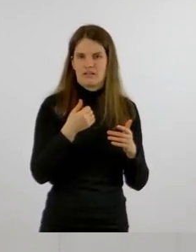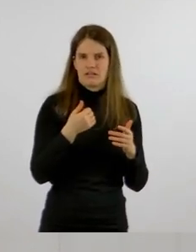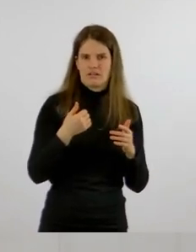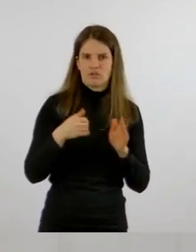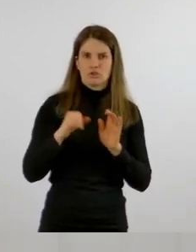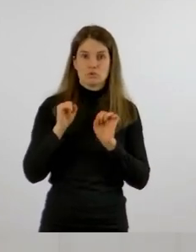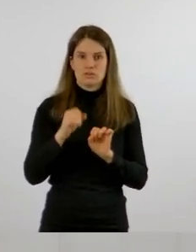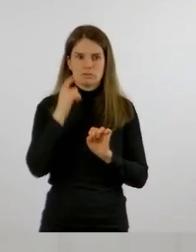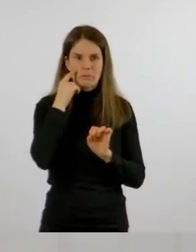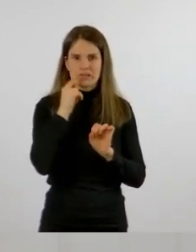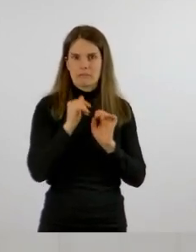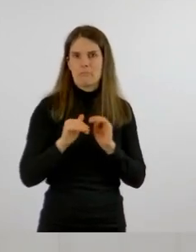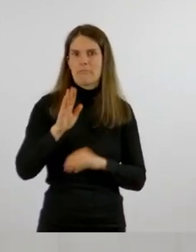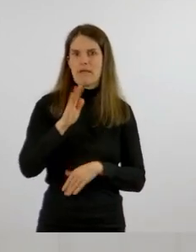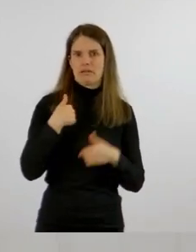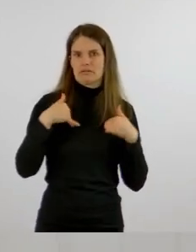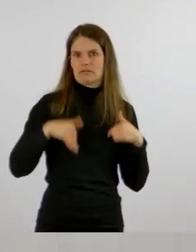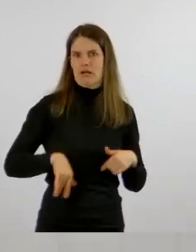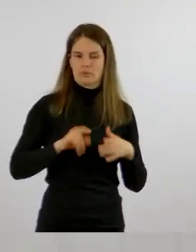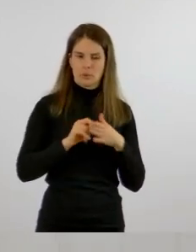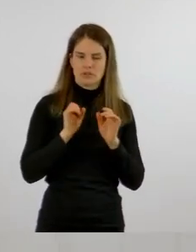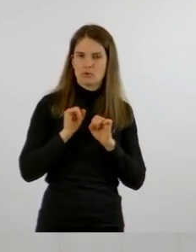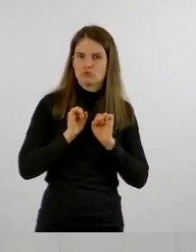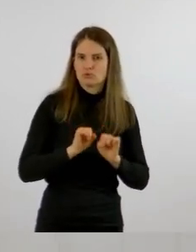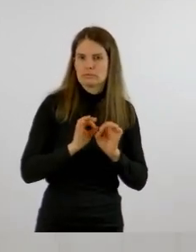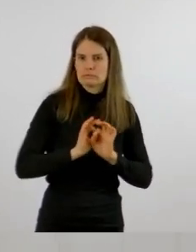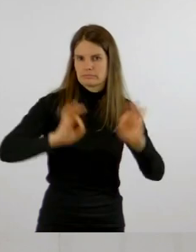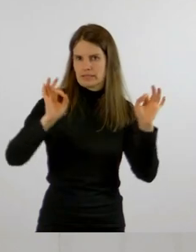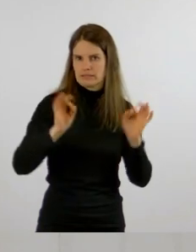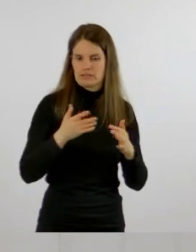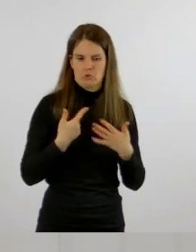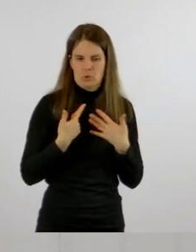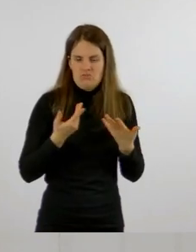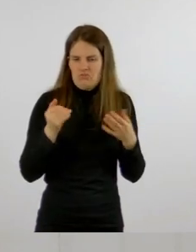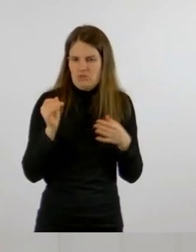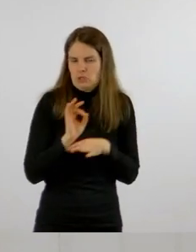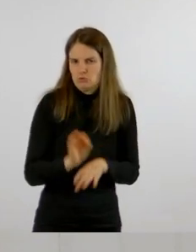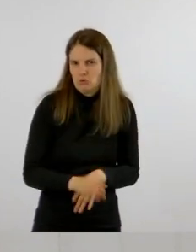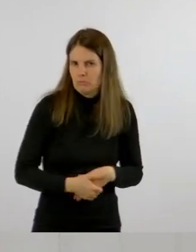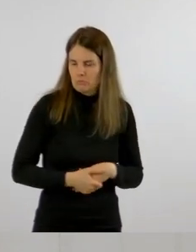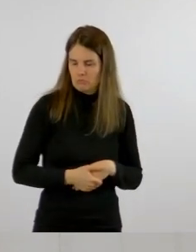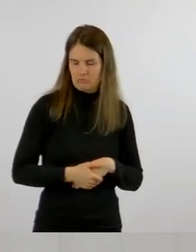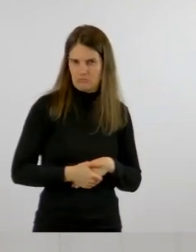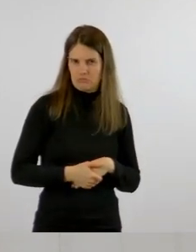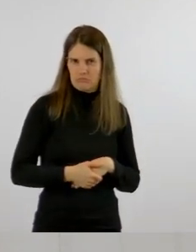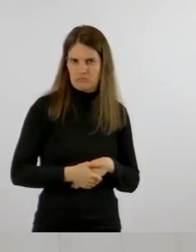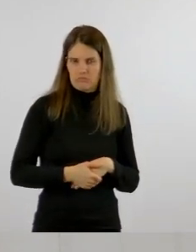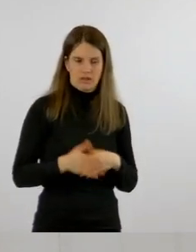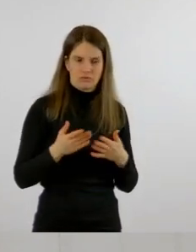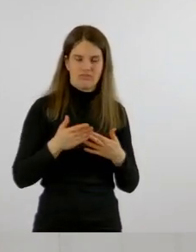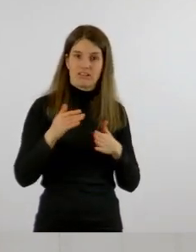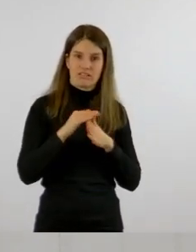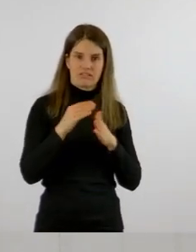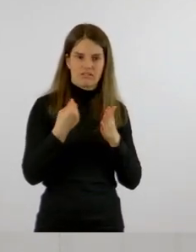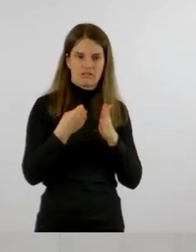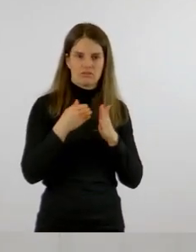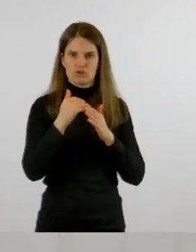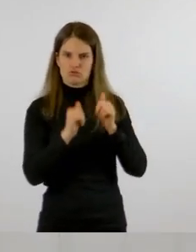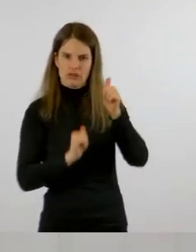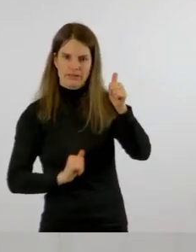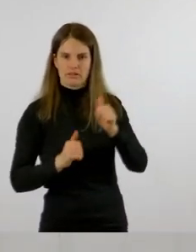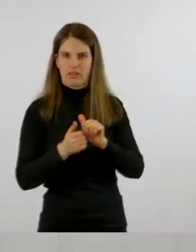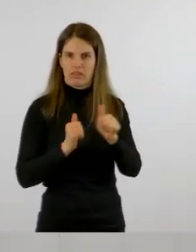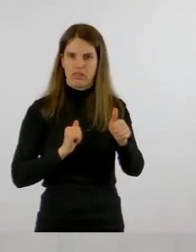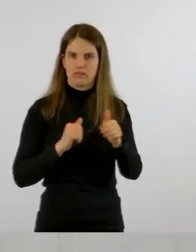Schutz in den Kindertagesstätten beziehungsweise in den Schulen hätten. In dem Sinne, dass sich dort alle